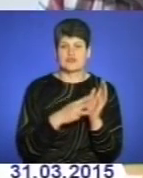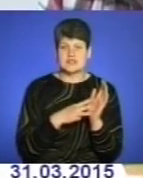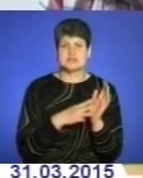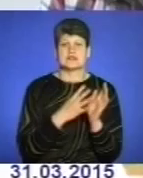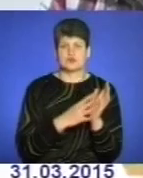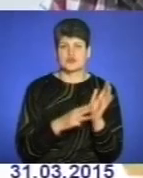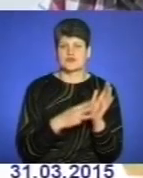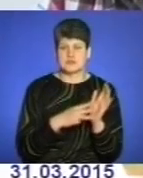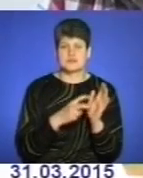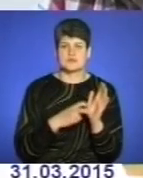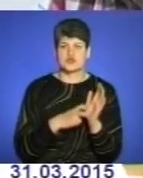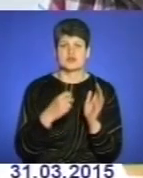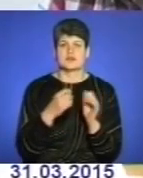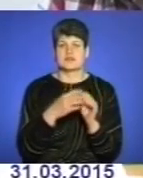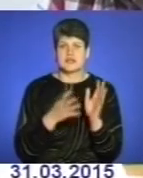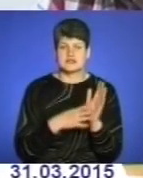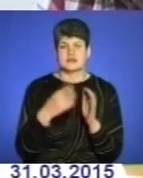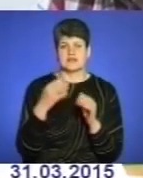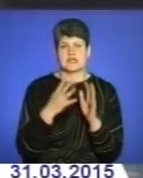-19-21.